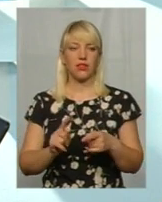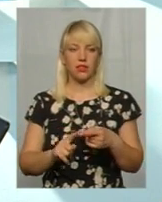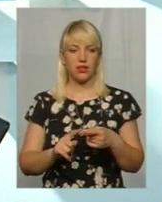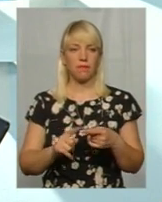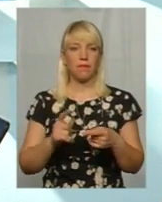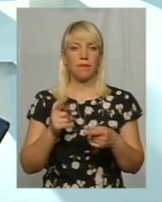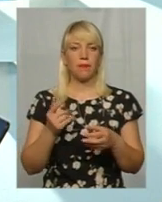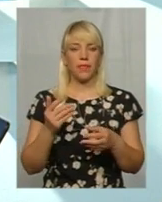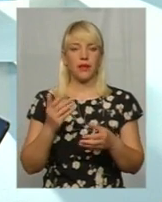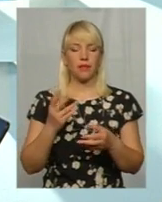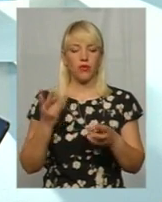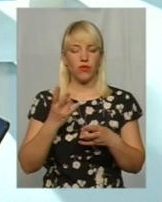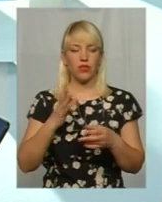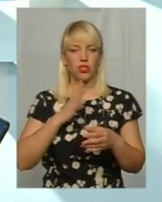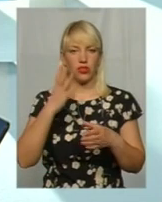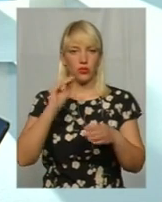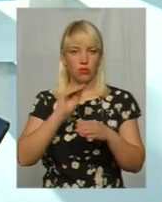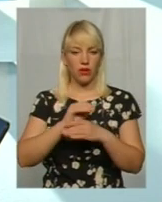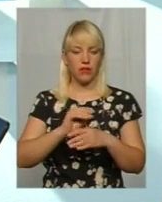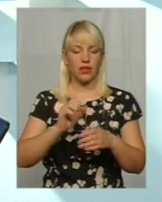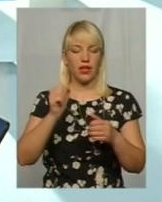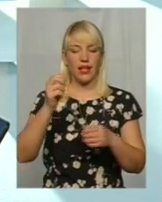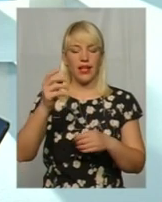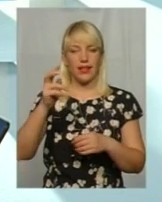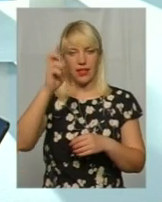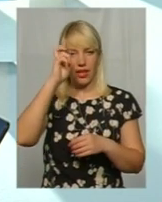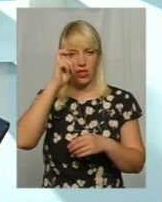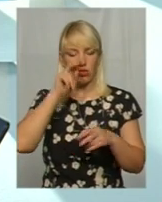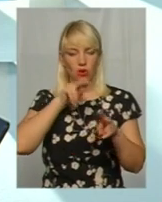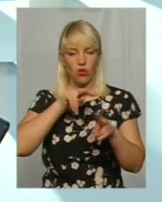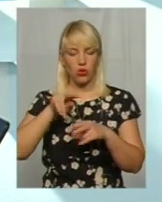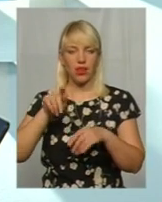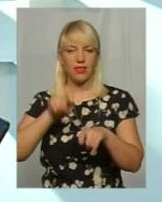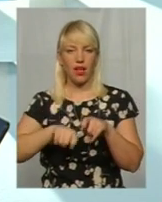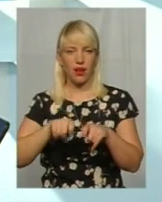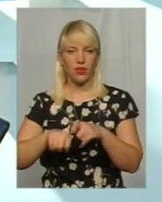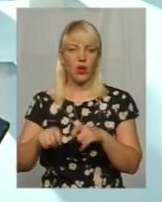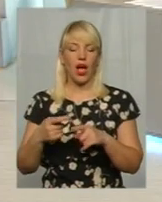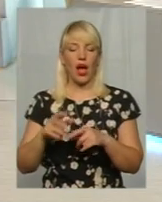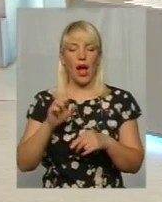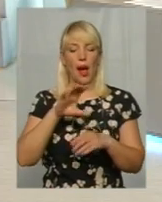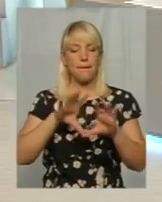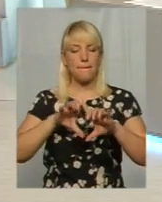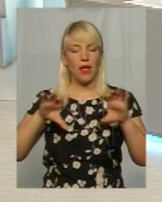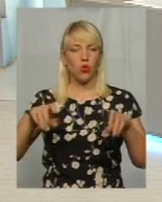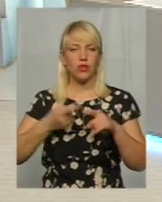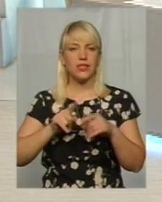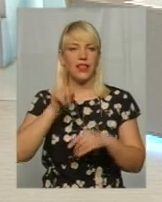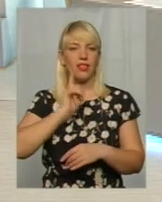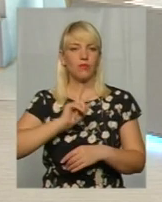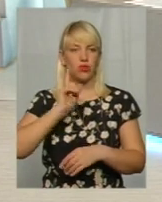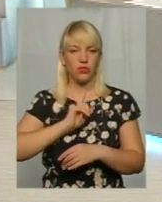Держгіпром нагляду і охорони праці. Відповідно до батуту, батут, як тимчасова споруда для надання таких послуг,